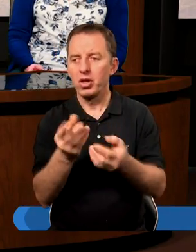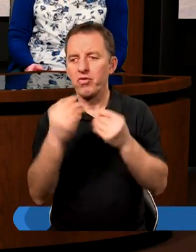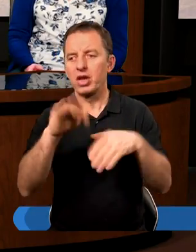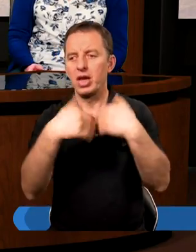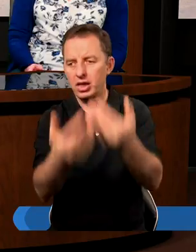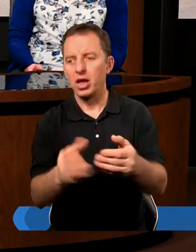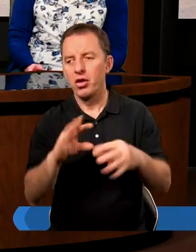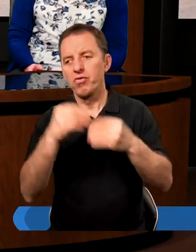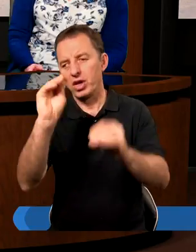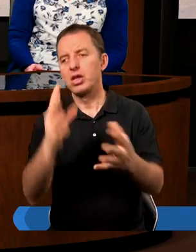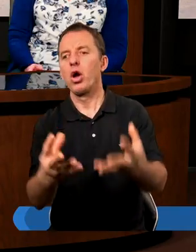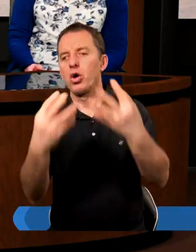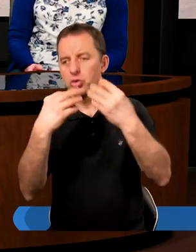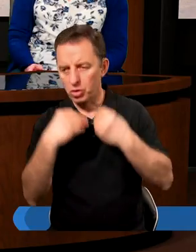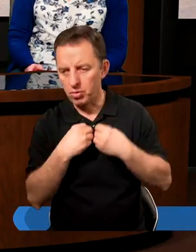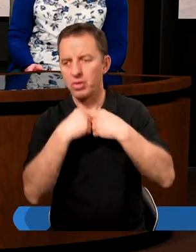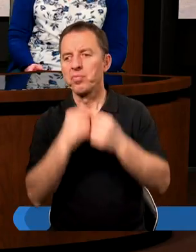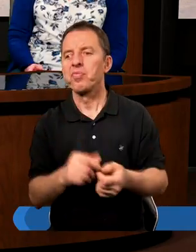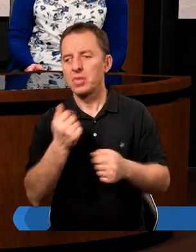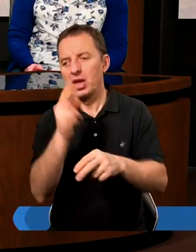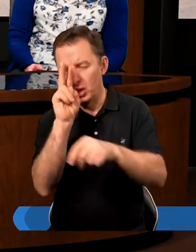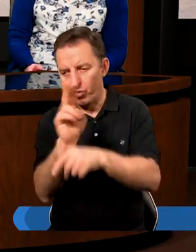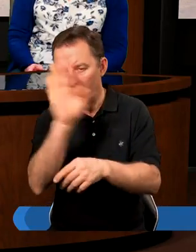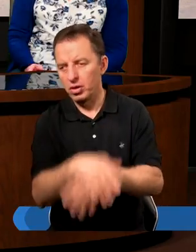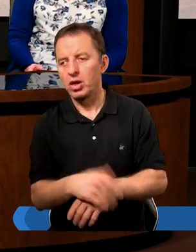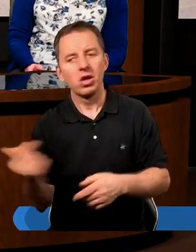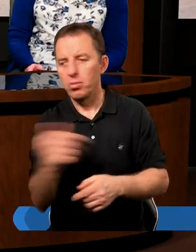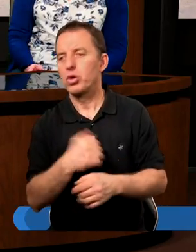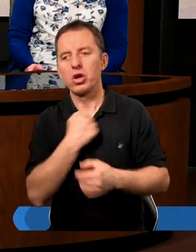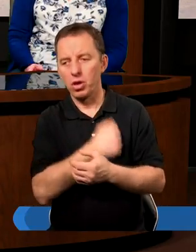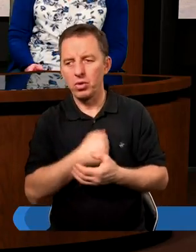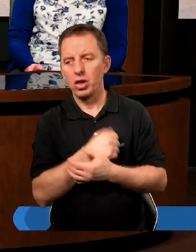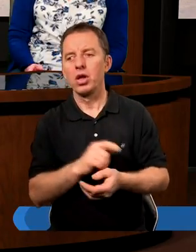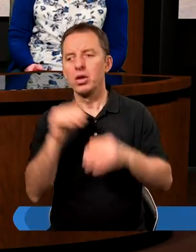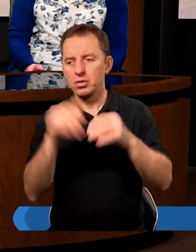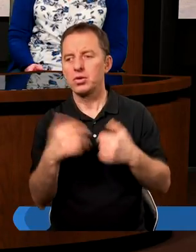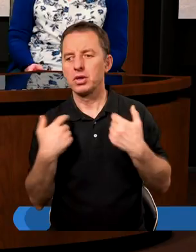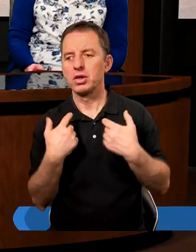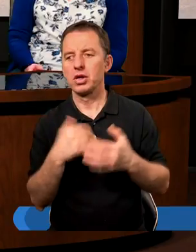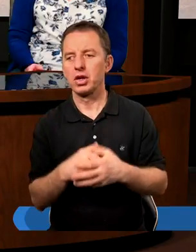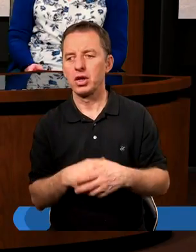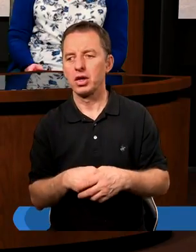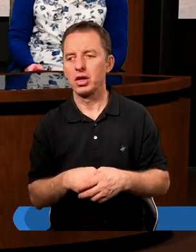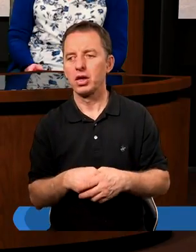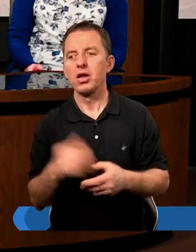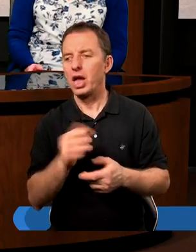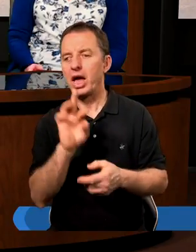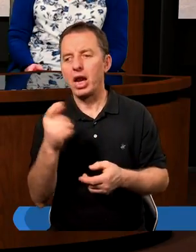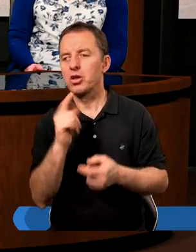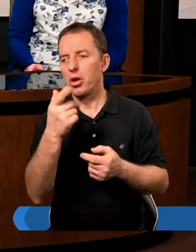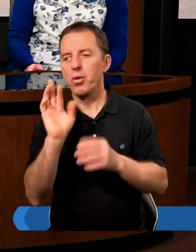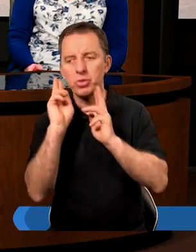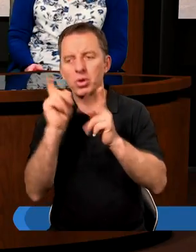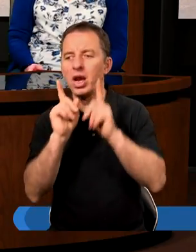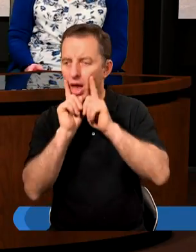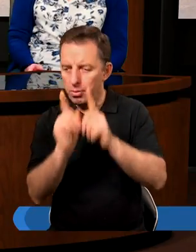czym więcej daję, tym więcej otrzymuję. I odkąd zaufałam Bogu, nie muszę się martwić o nic. Może to tak, przepraszam, nierealistycznie